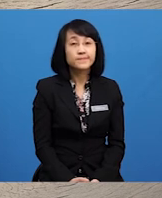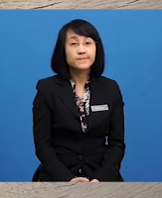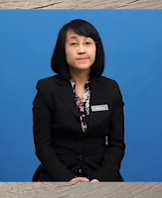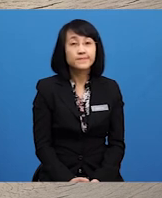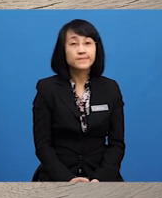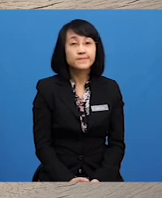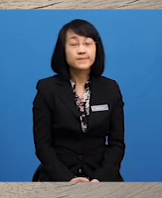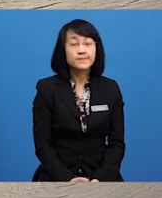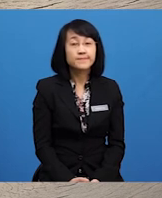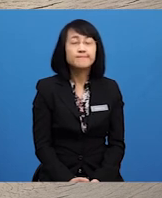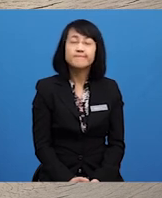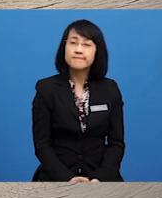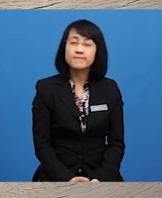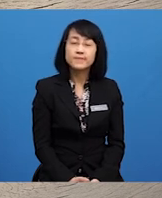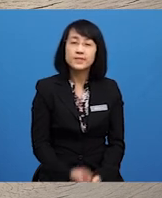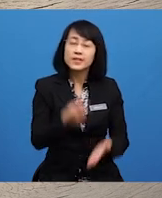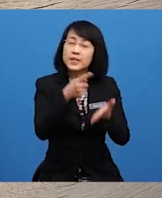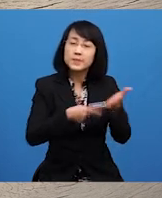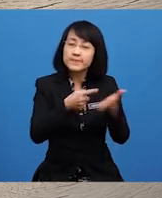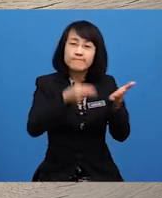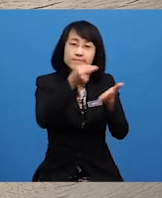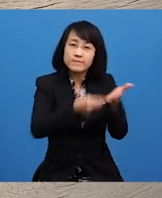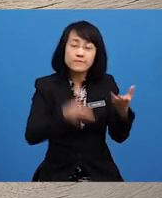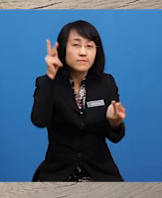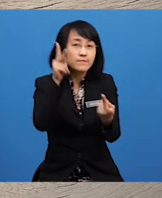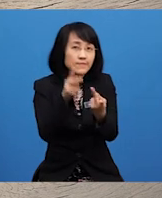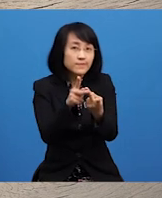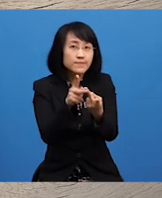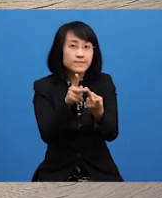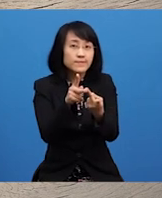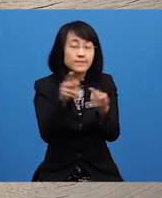Agak-agaknya Nilai apa yang sesuai?